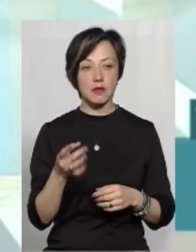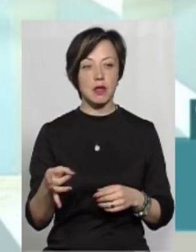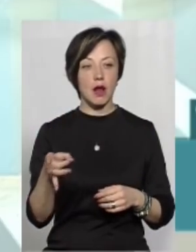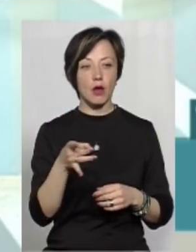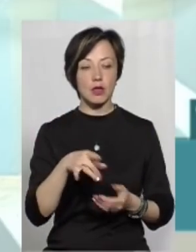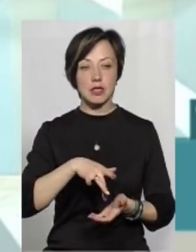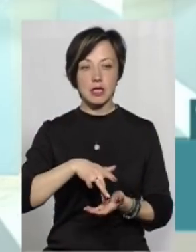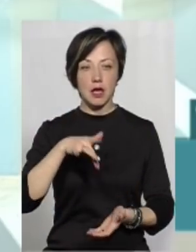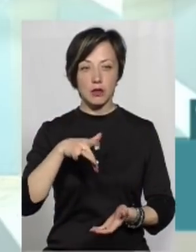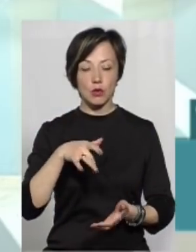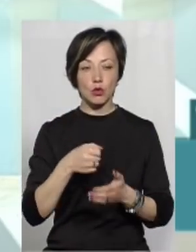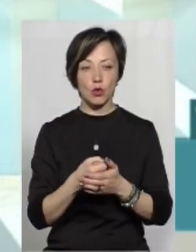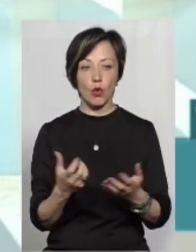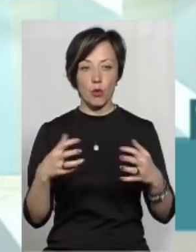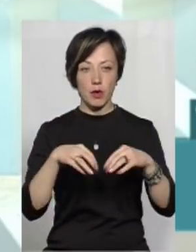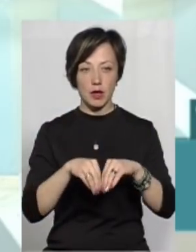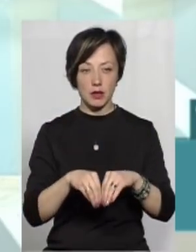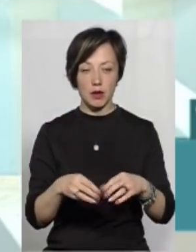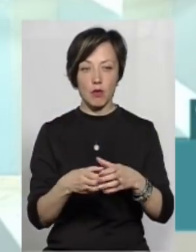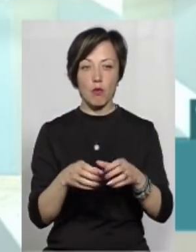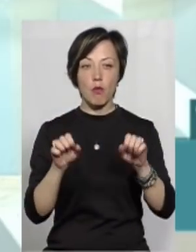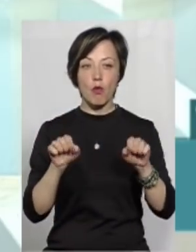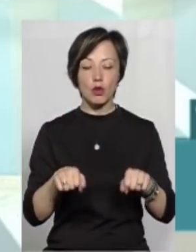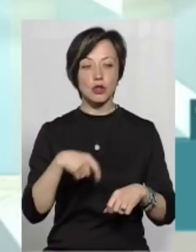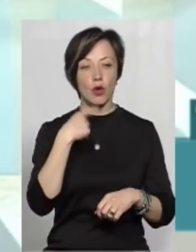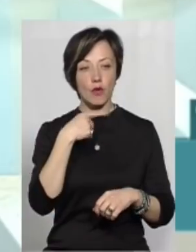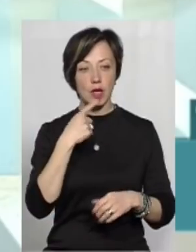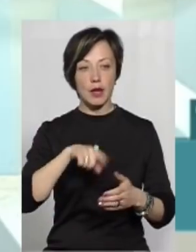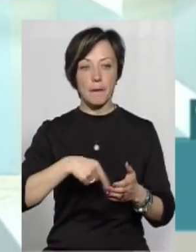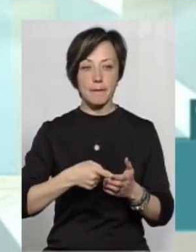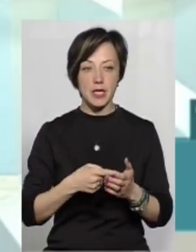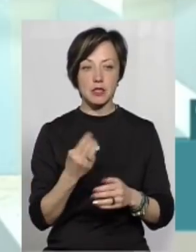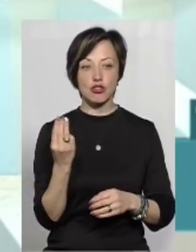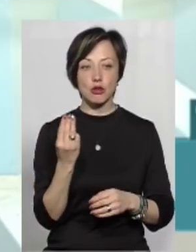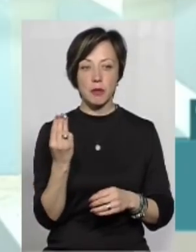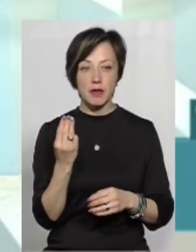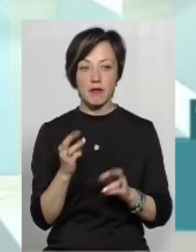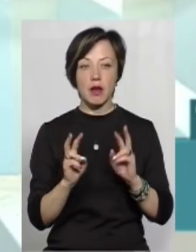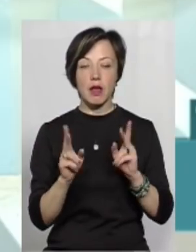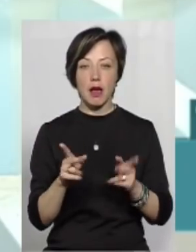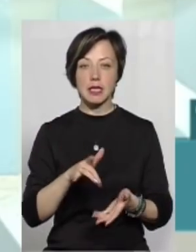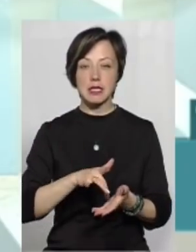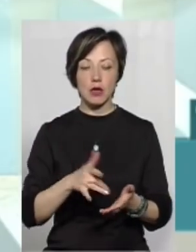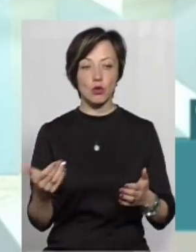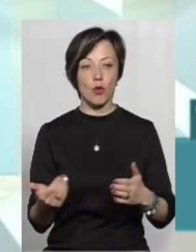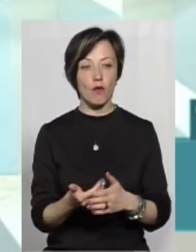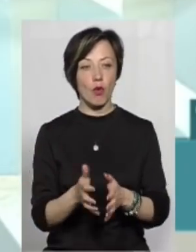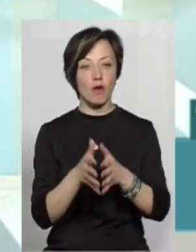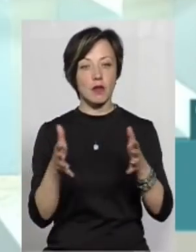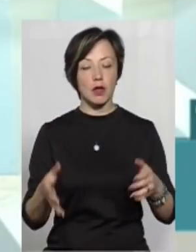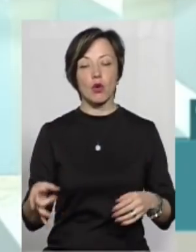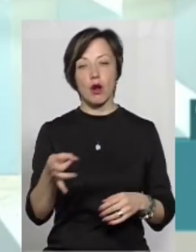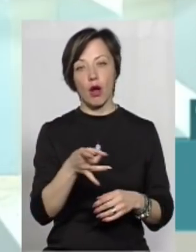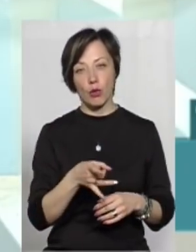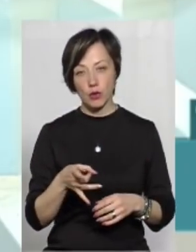район центром до якого об'єднання. Може, можна говорити, місто Шепетівка як центр нового великого